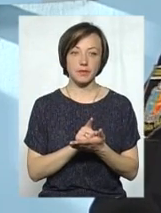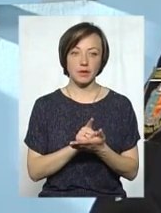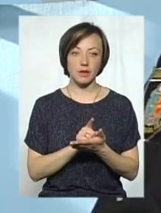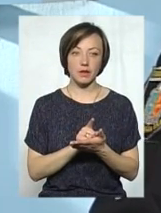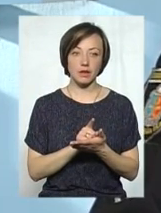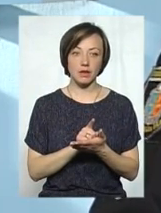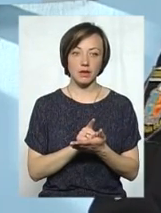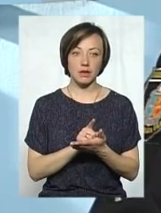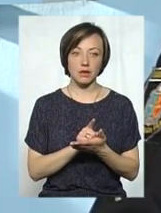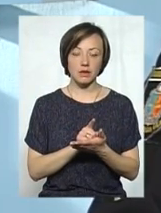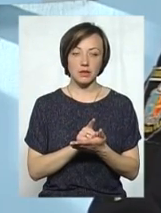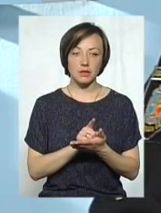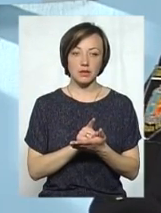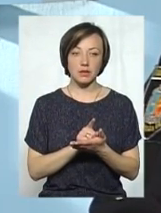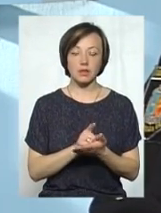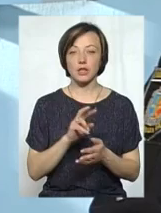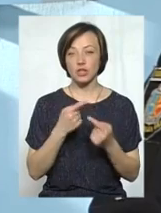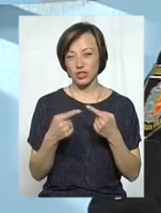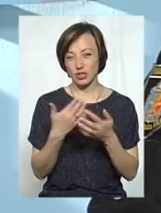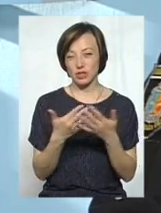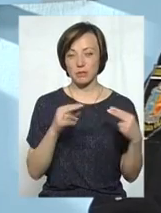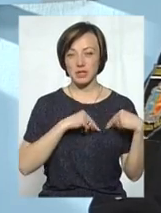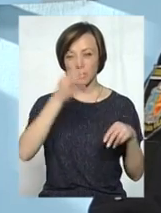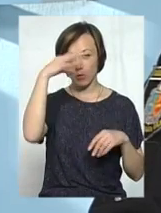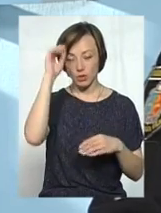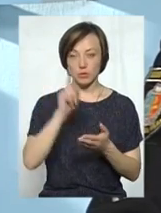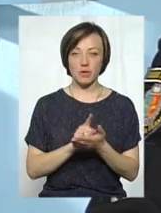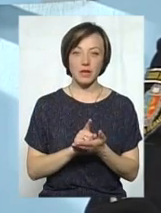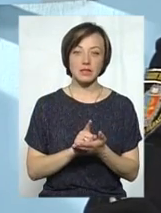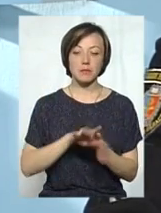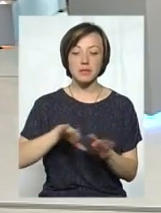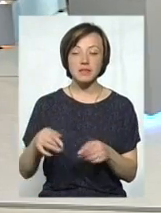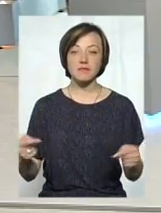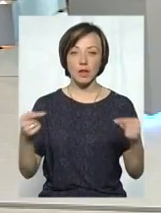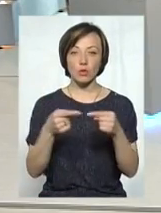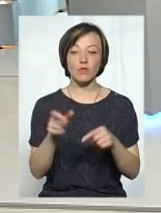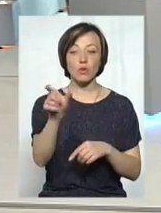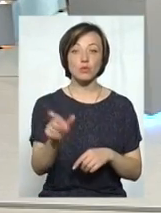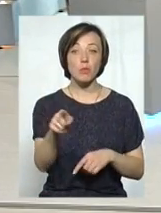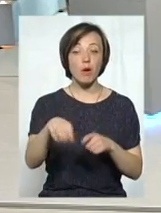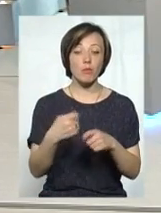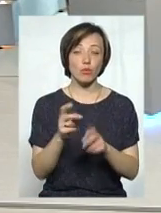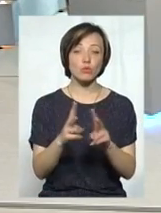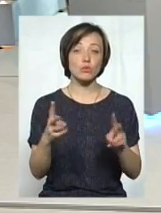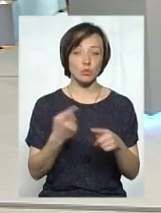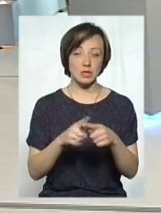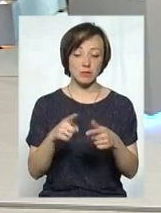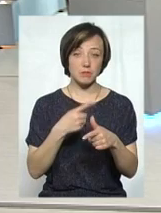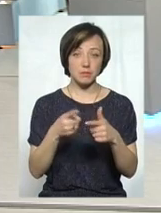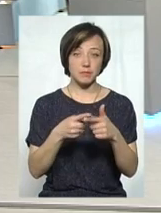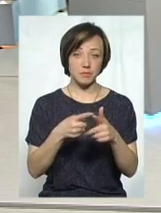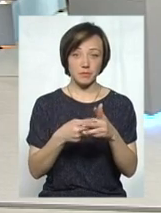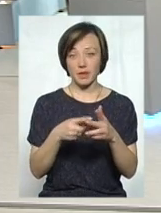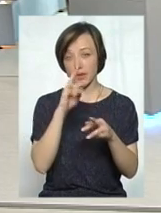чи інший посадовий особа поліції зобов'язана лише після встановлення особи правопорушника. Тому що він може